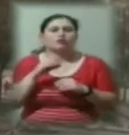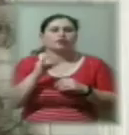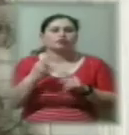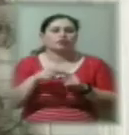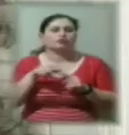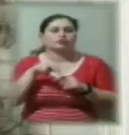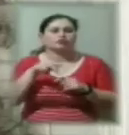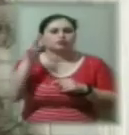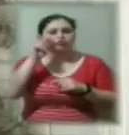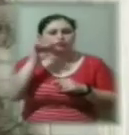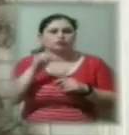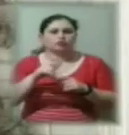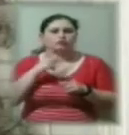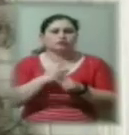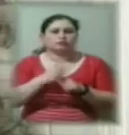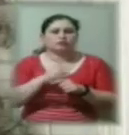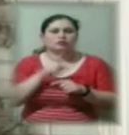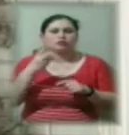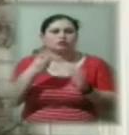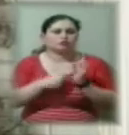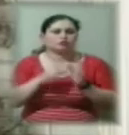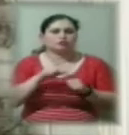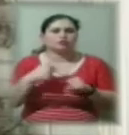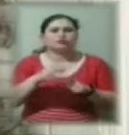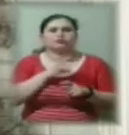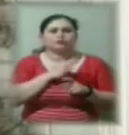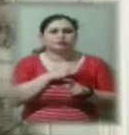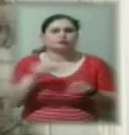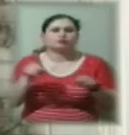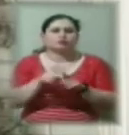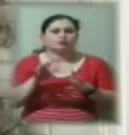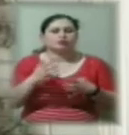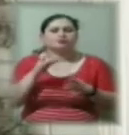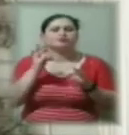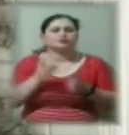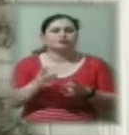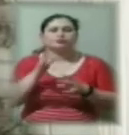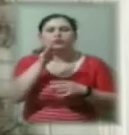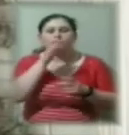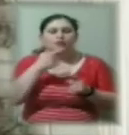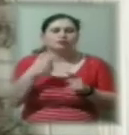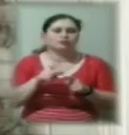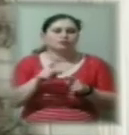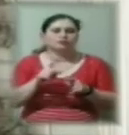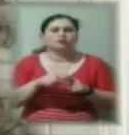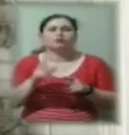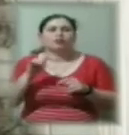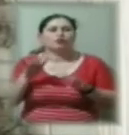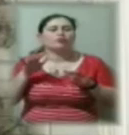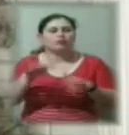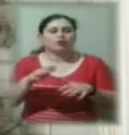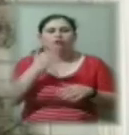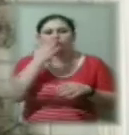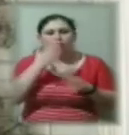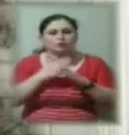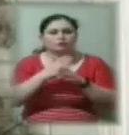школи, говорить Вікторія. Бувають такі ситуації, коли упав, розбив ніс, руку. У